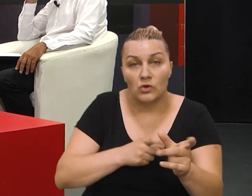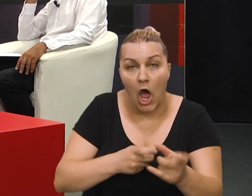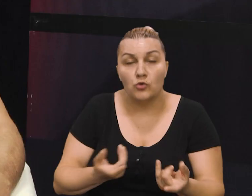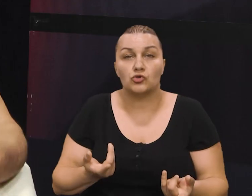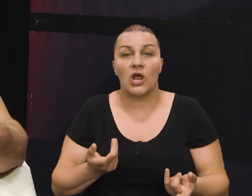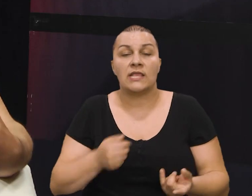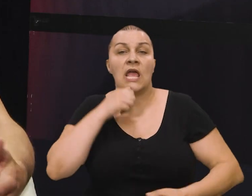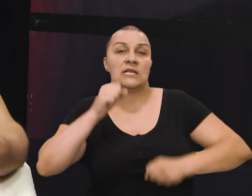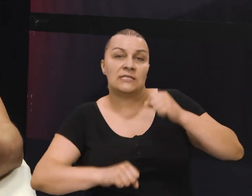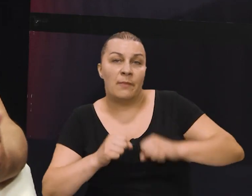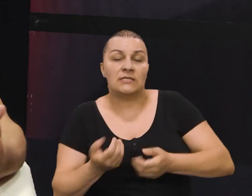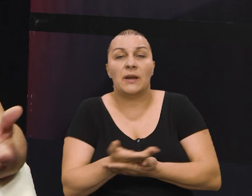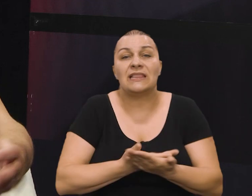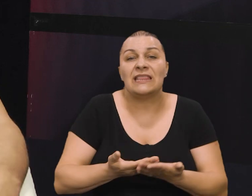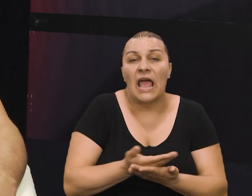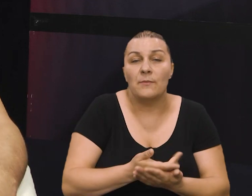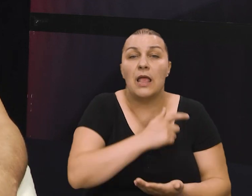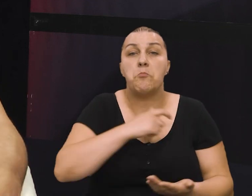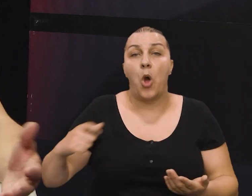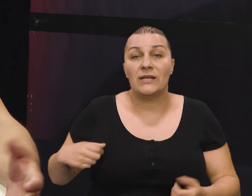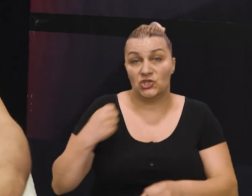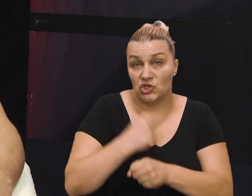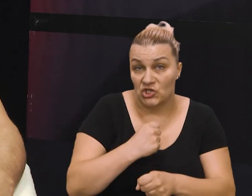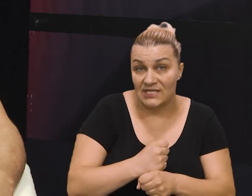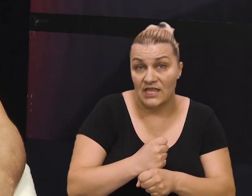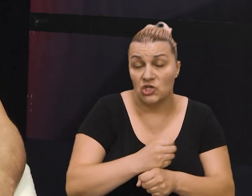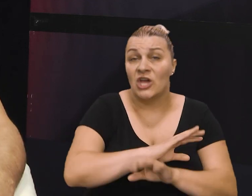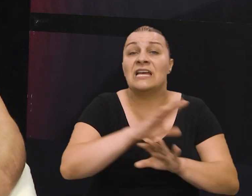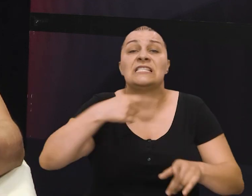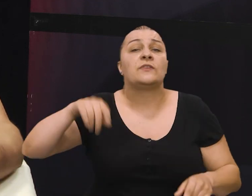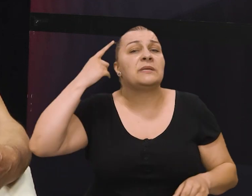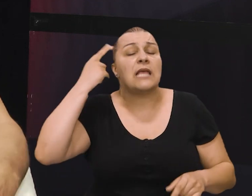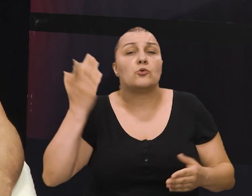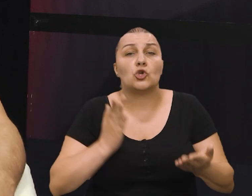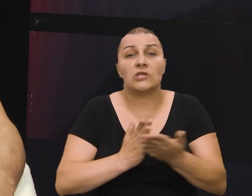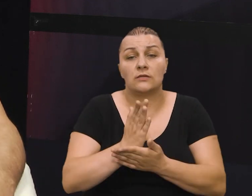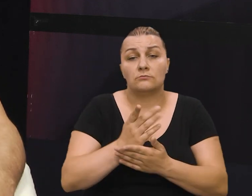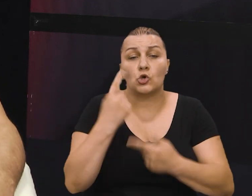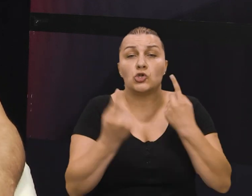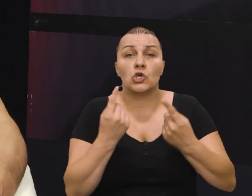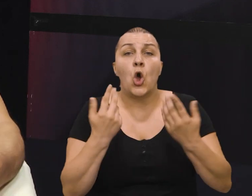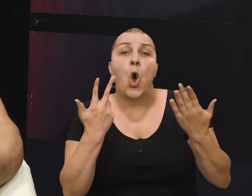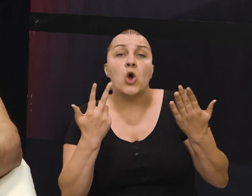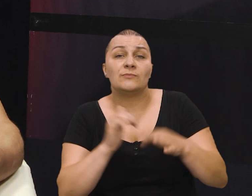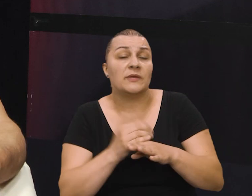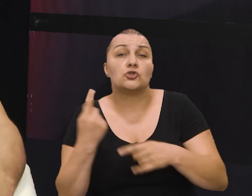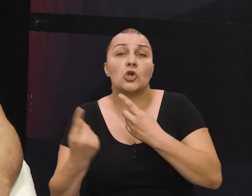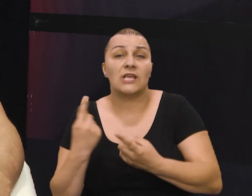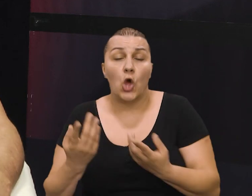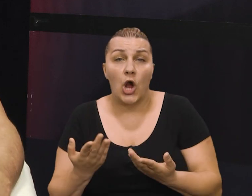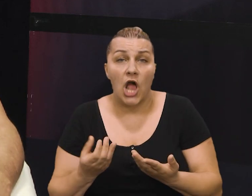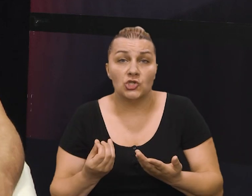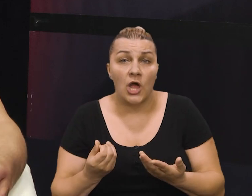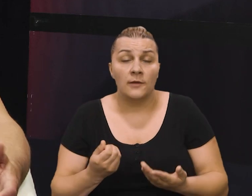naružanja, obuku iz osobnih ili temeljnih policijskih zadaća. Svi znamo šta se dešava kroz koliko je toliko u jednom